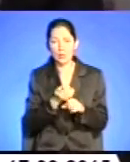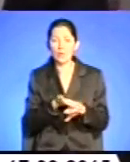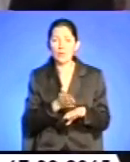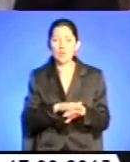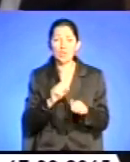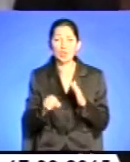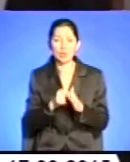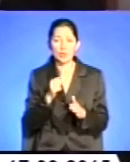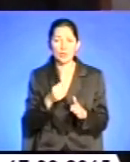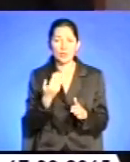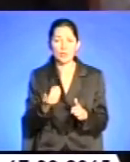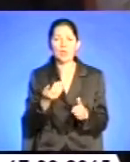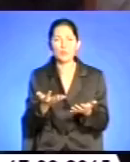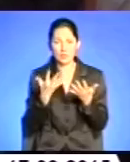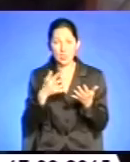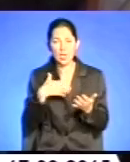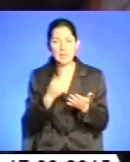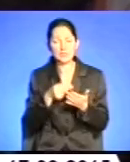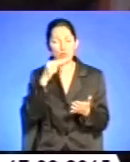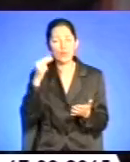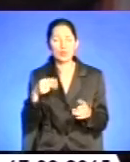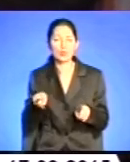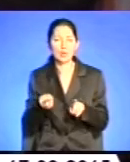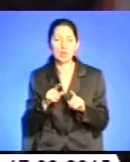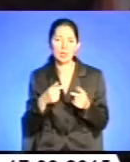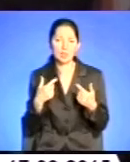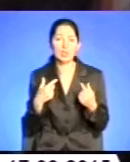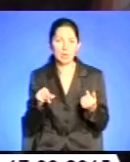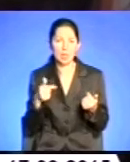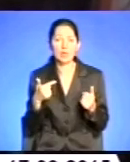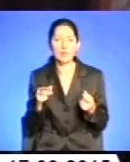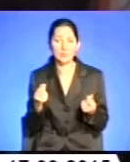Ви взагалі визнаєте свою вину? Так? Калітись.